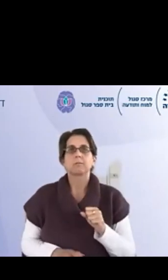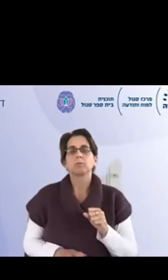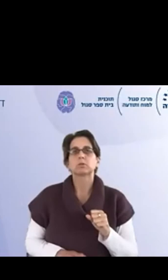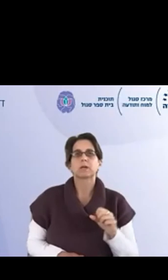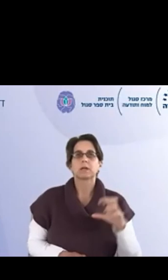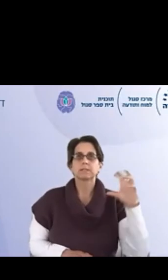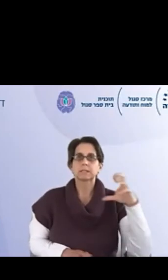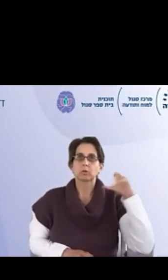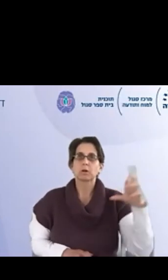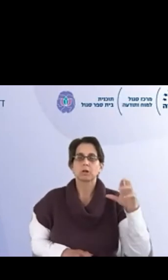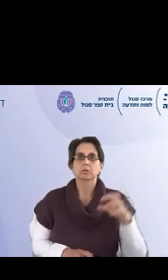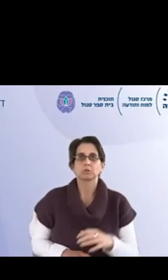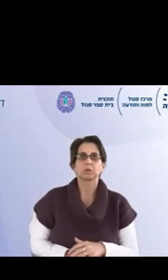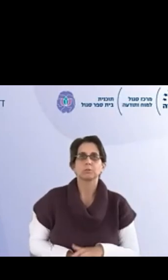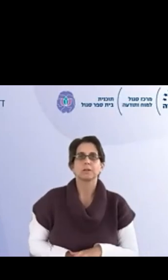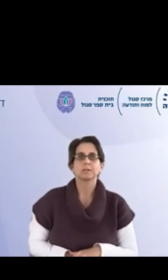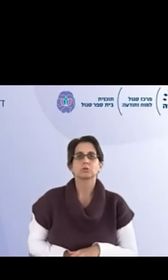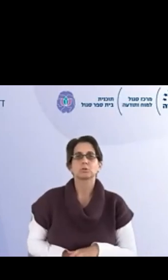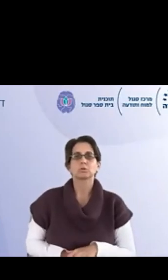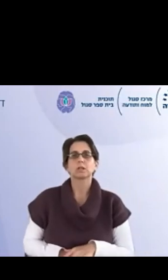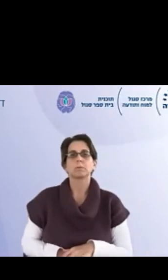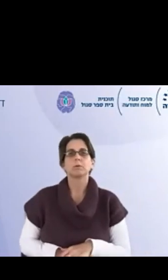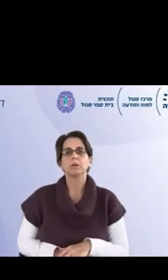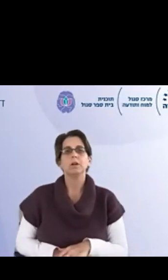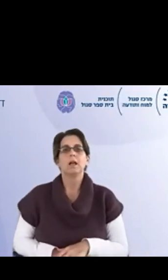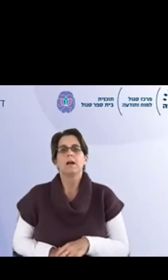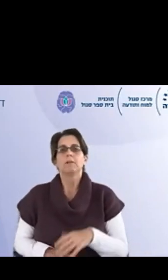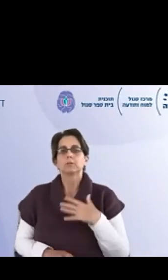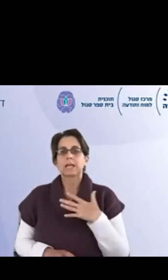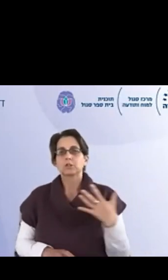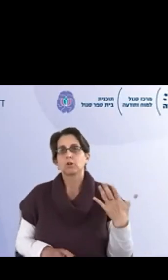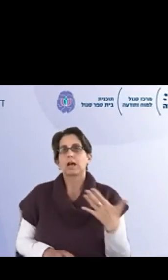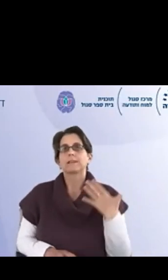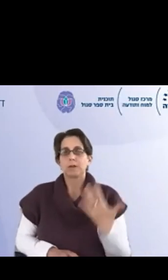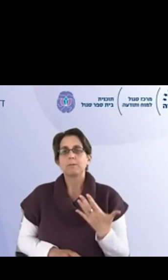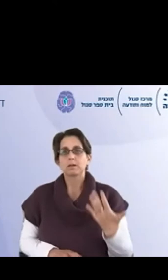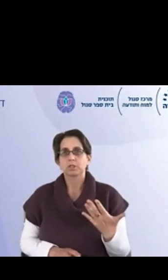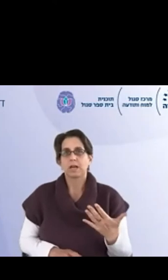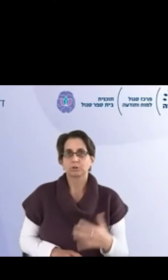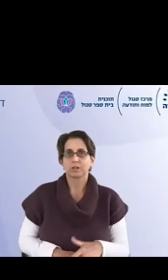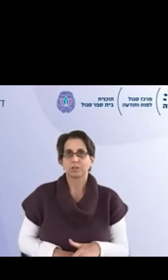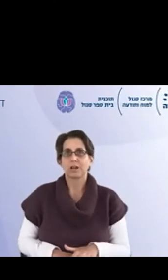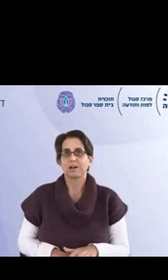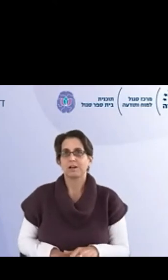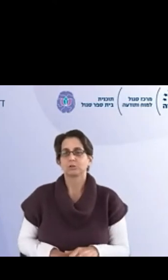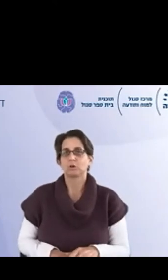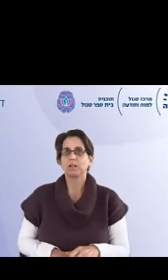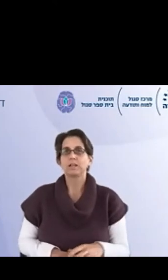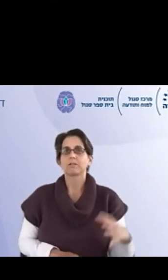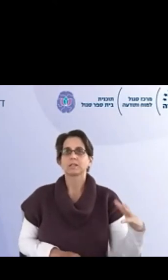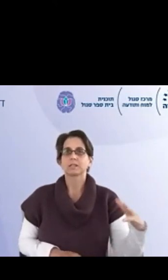הצרכים לא מסופקים, וזה אזורים ככה שדורשים איזשהו סוג של טיפול, ואני רוצה לשאול אותך, אתה עומד רק בשנה הראשונה של